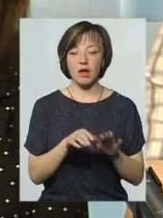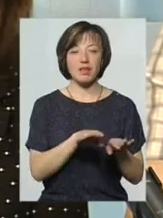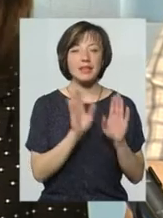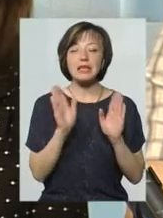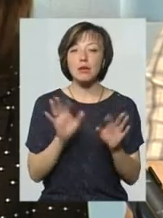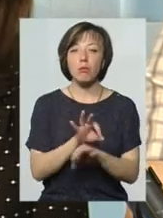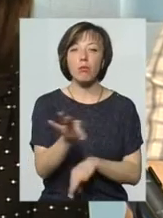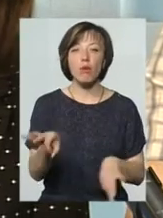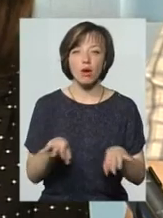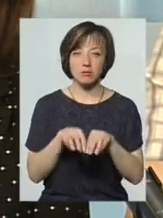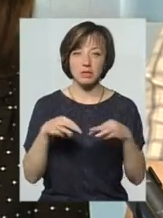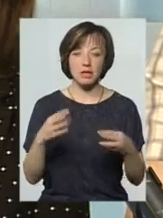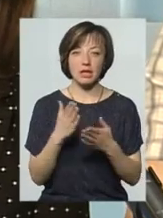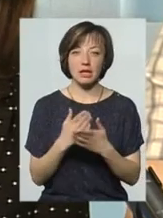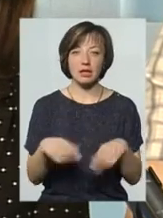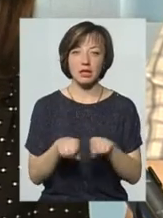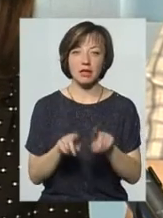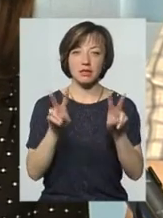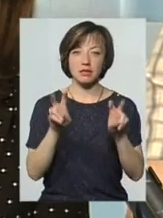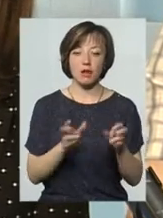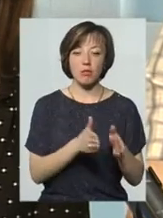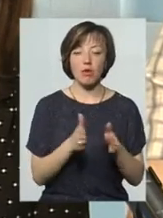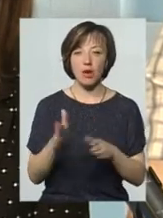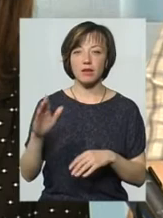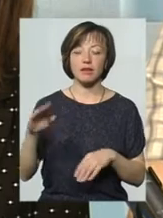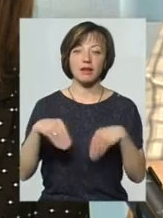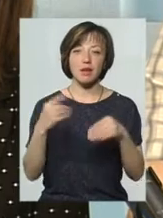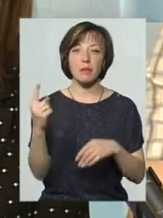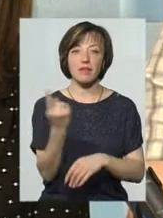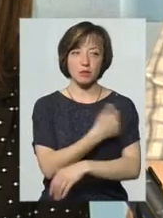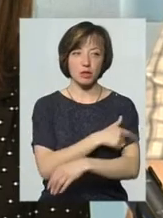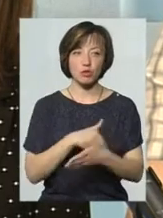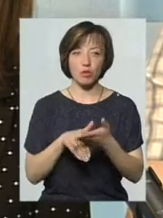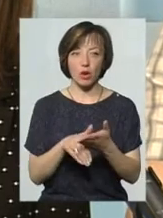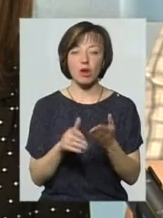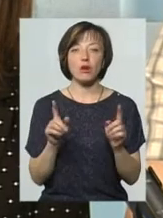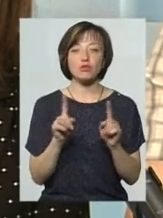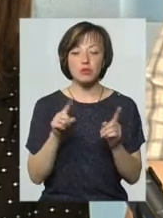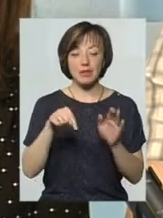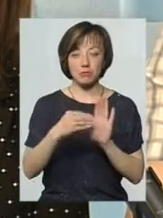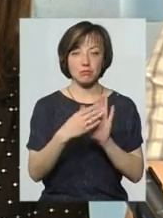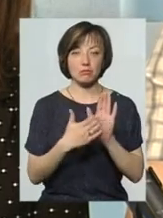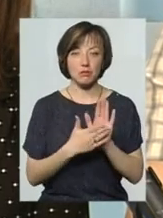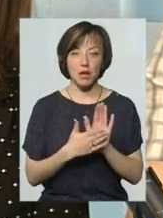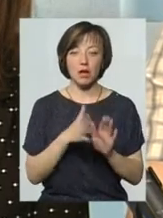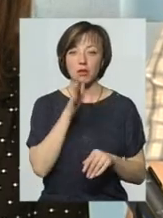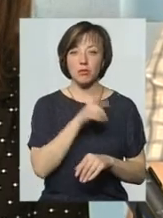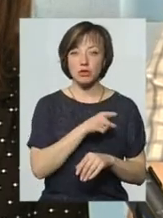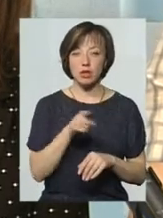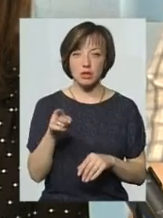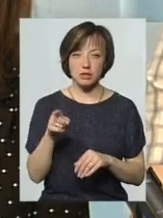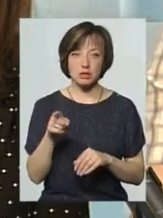Міністерстві є, є так званий порядок надання первинної медичної допомоги, в якому передбачено, що під час